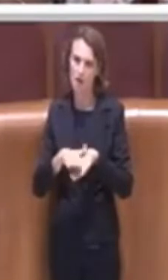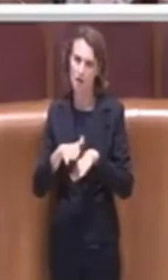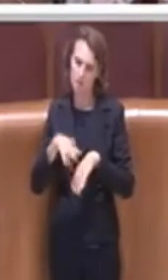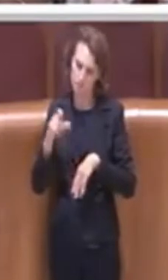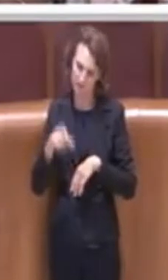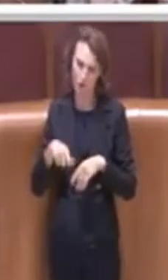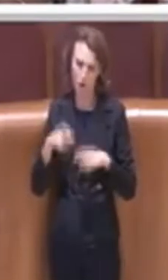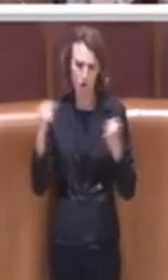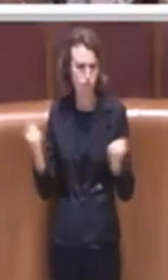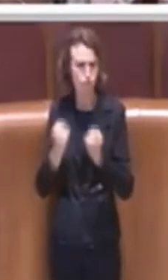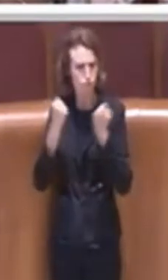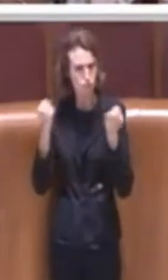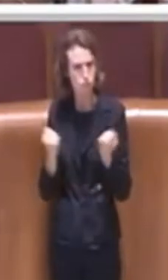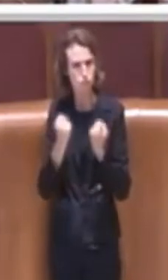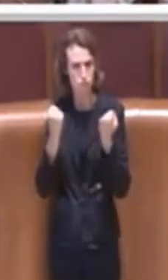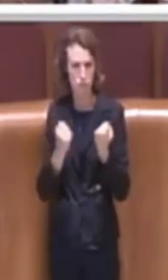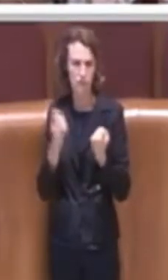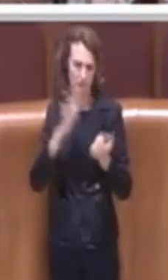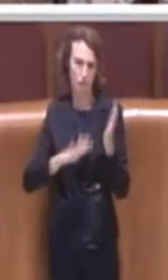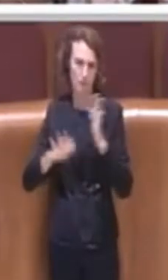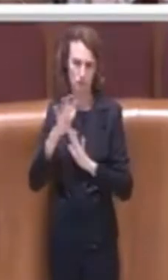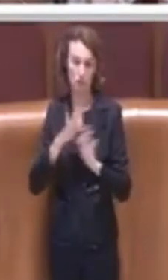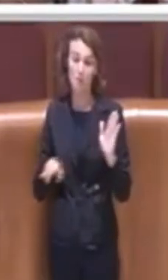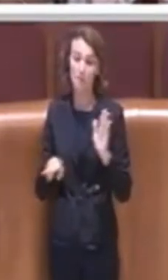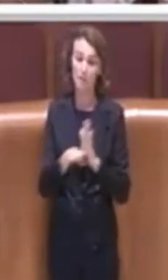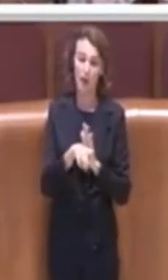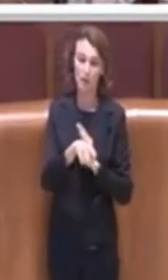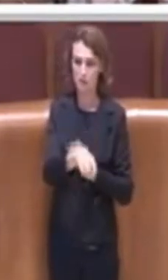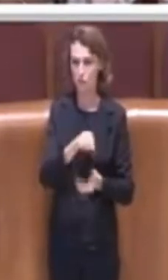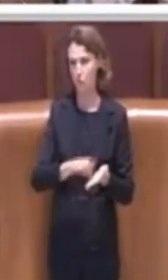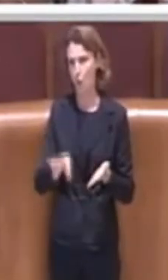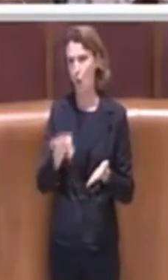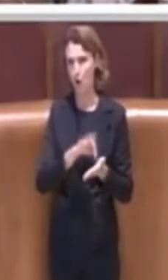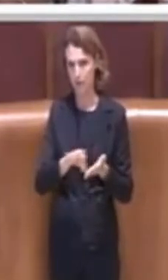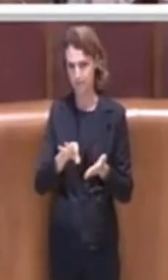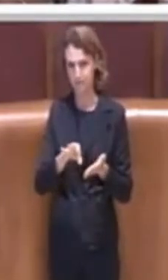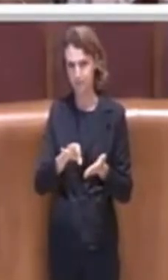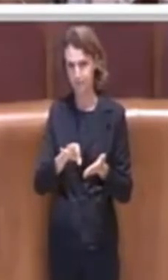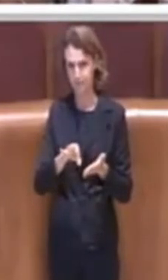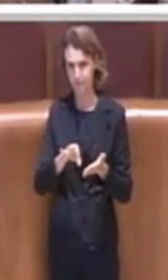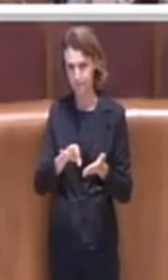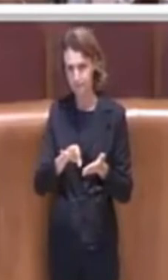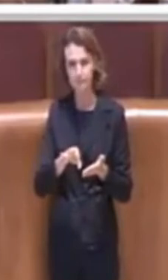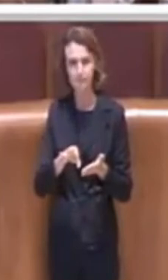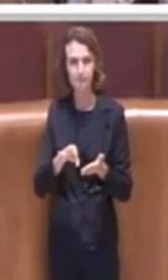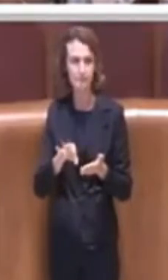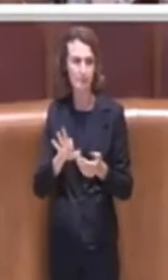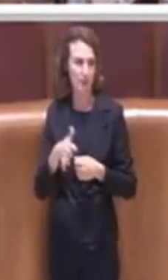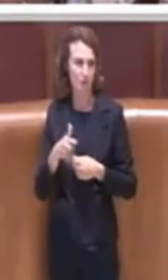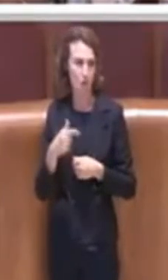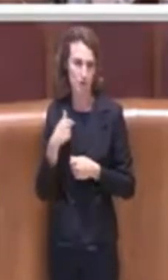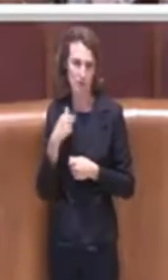informativa che deve partire dalle scuole perché la scuola, forse parlo per